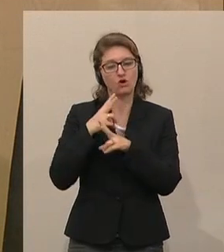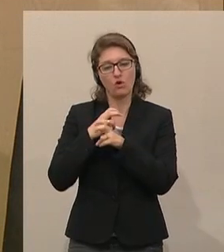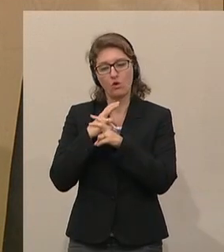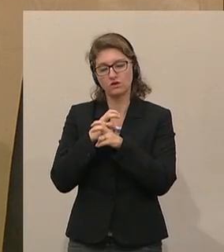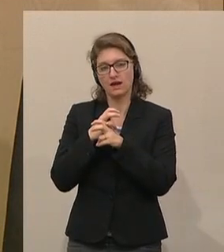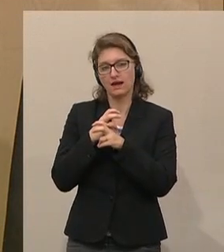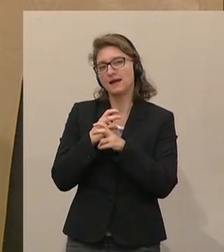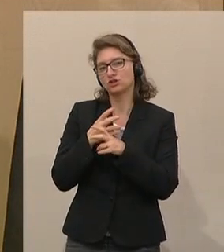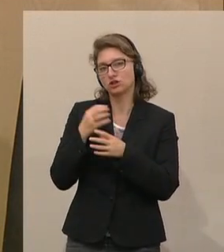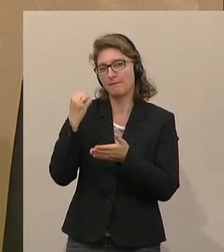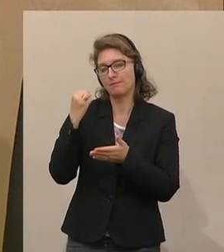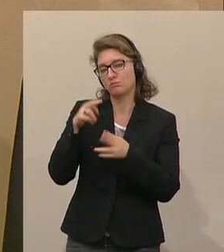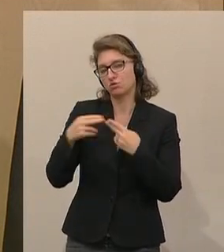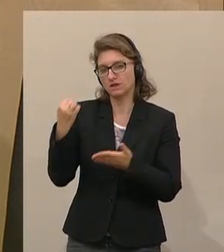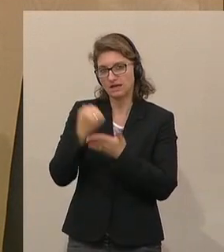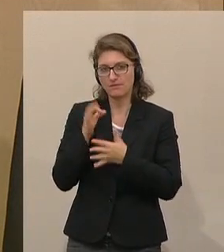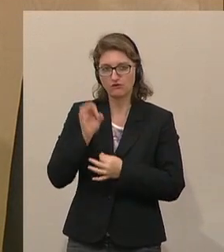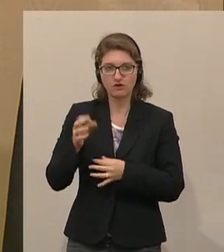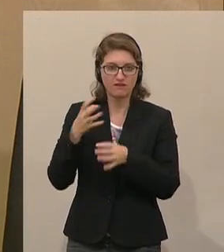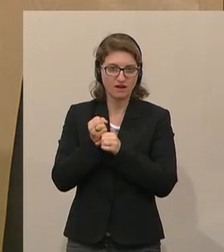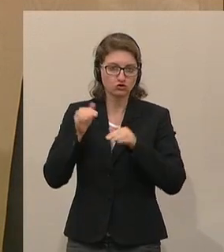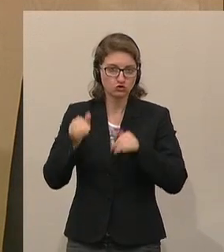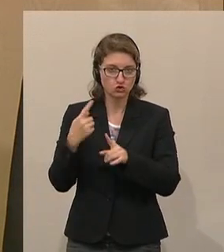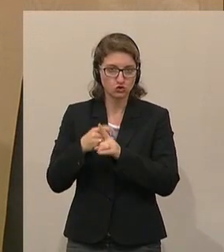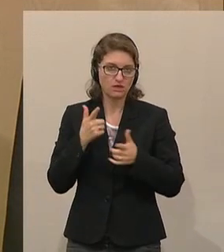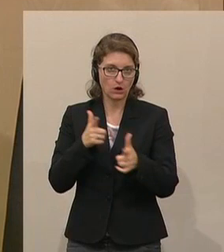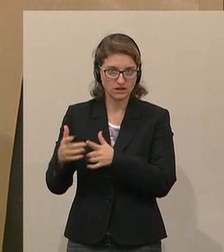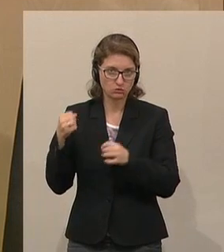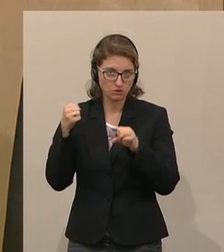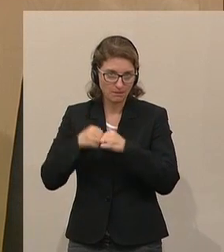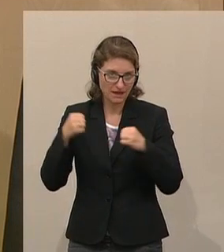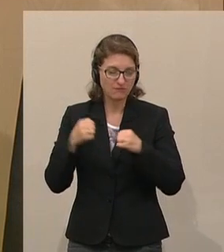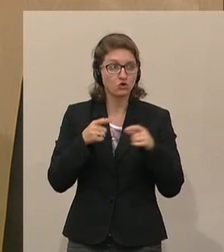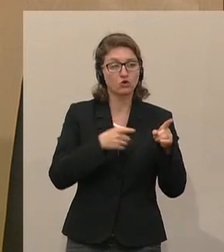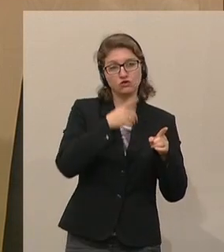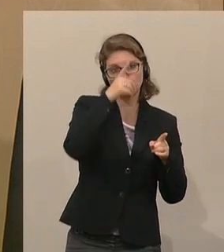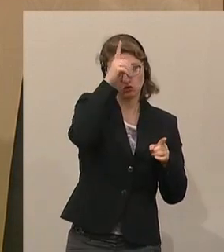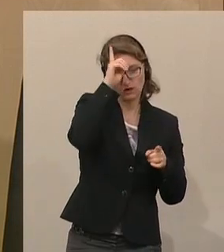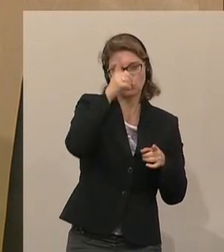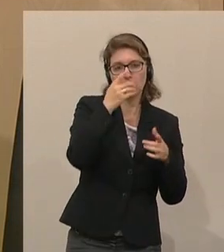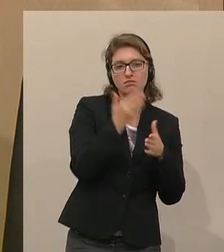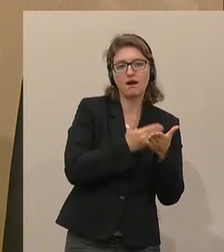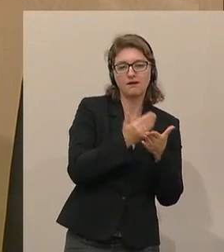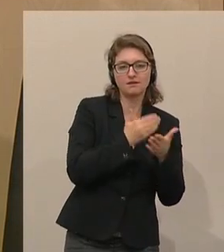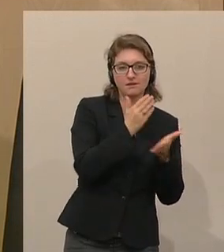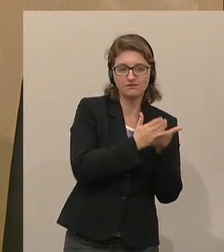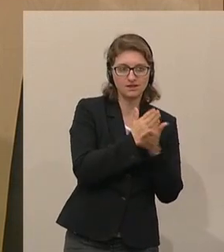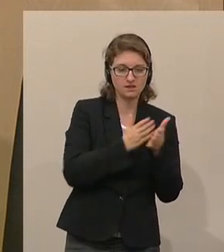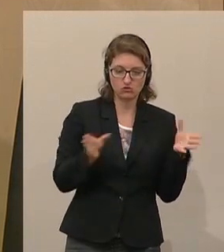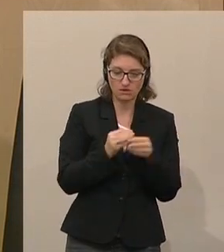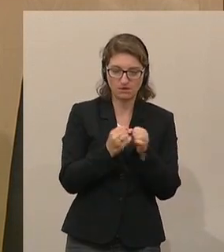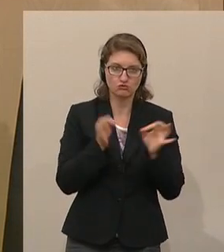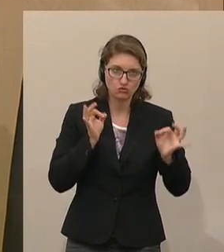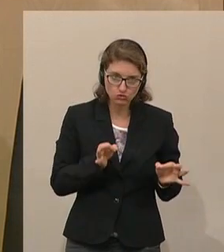Terrorismusbekämpfung hervorgehoben und das auch öffentlich bestätigt und sagt es klar und deutlich und das sagen auch andere